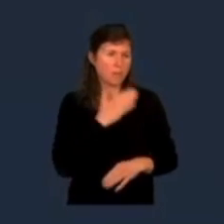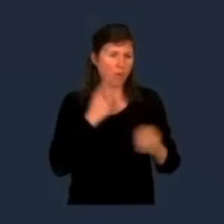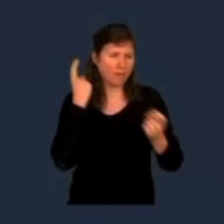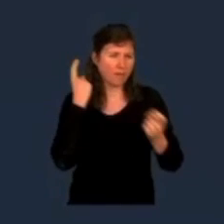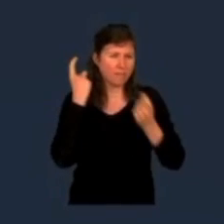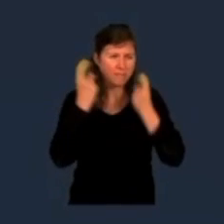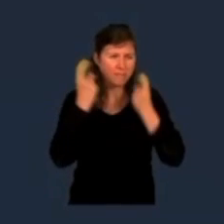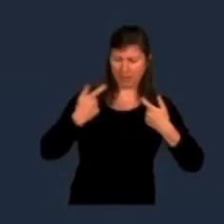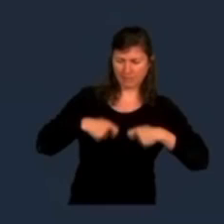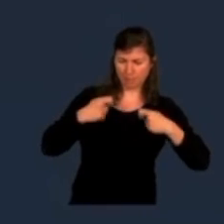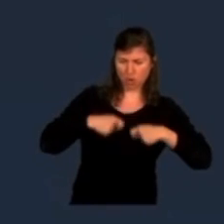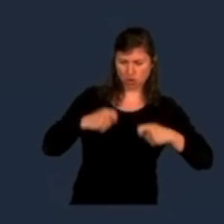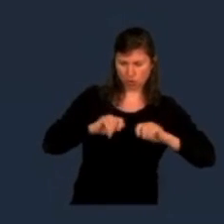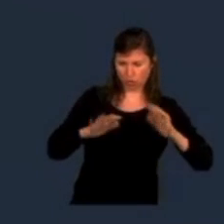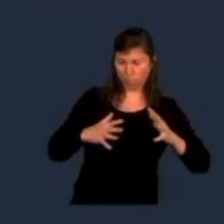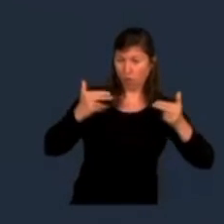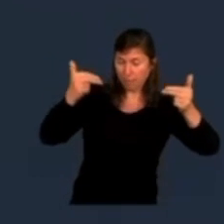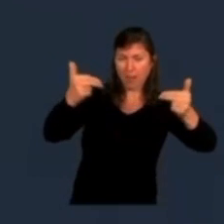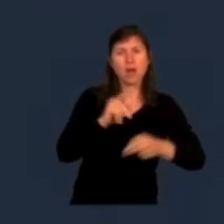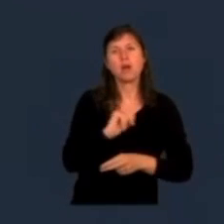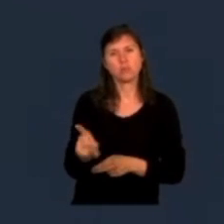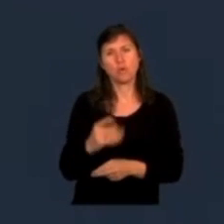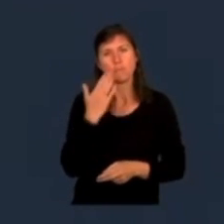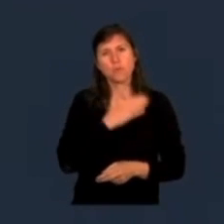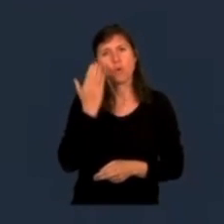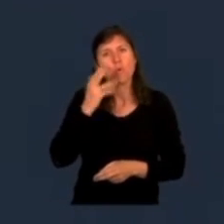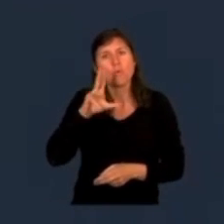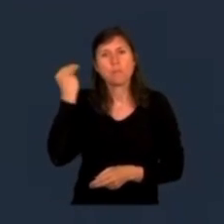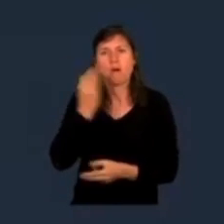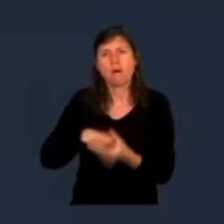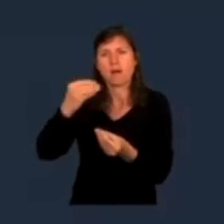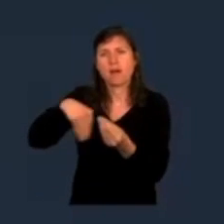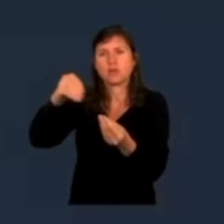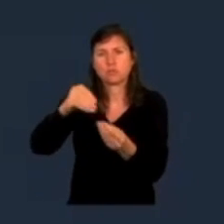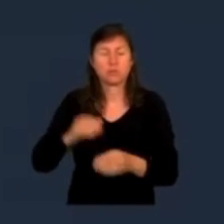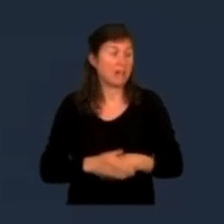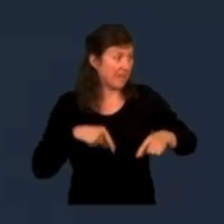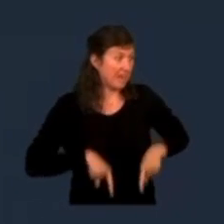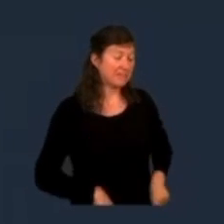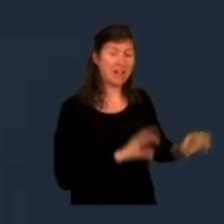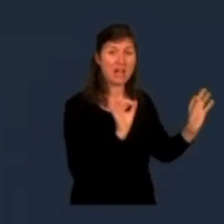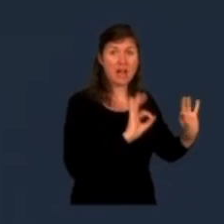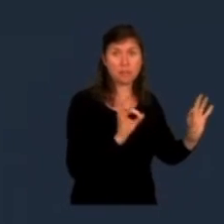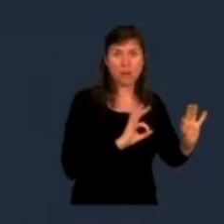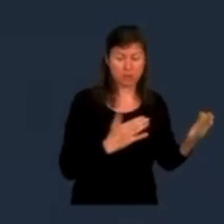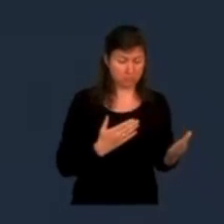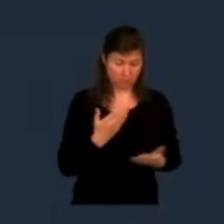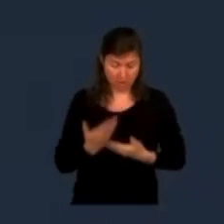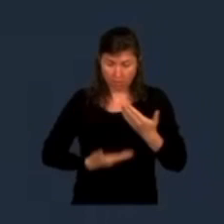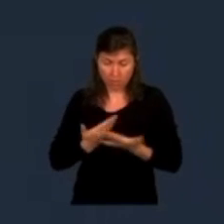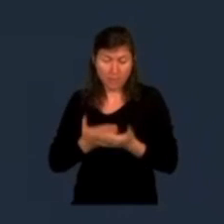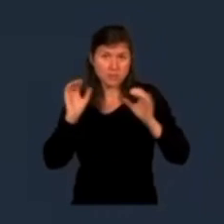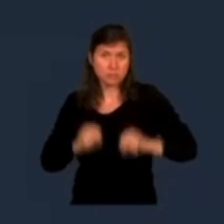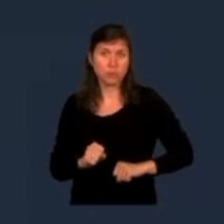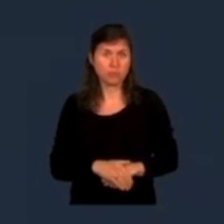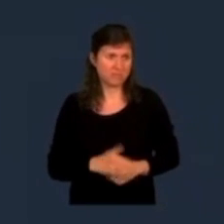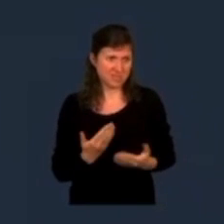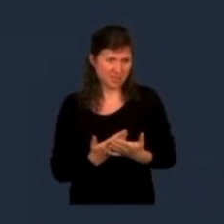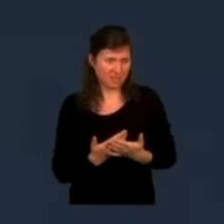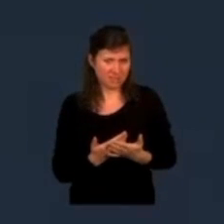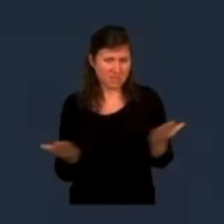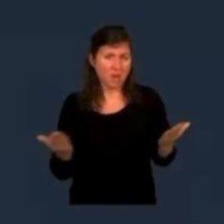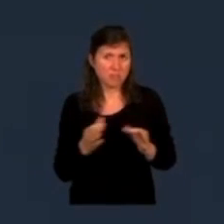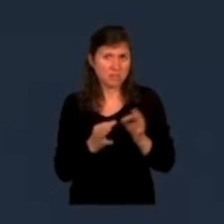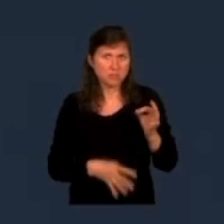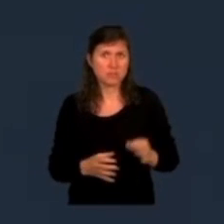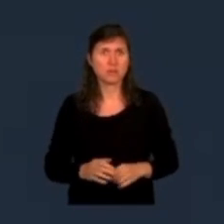présence humaine là où l'État continue à faire défaut. Pourquoi faire compliqué quand on peut faire très simple, voire simpliste ?